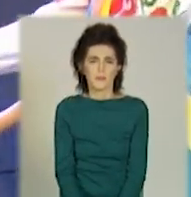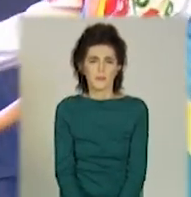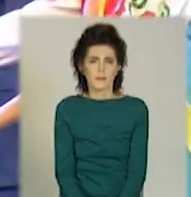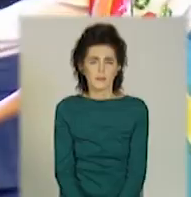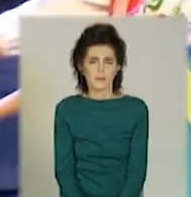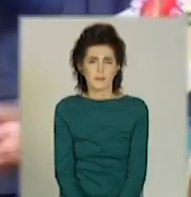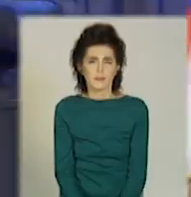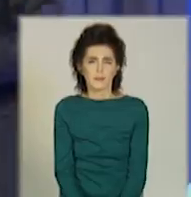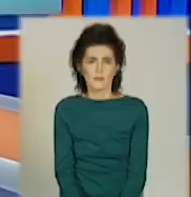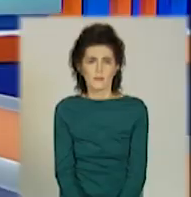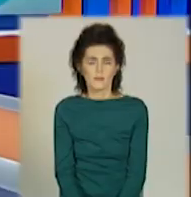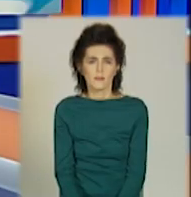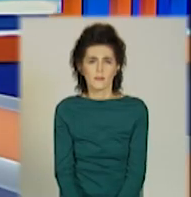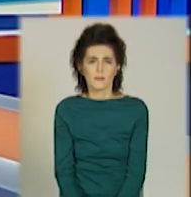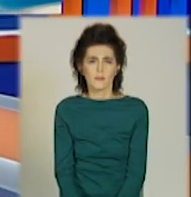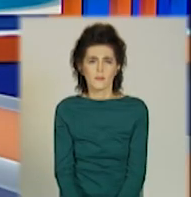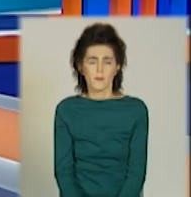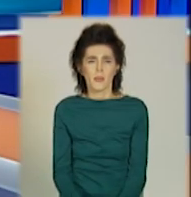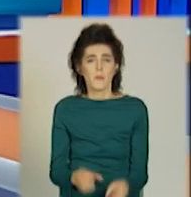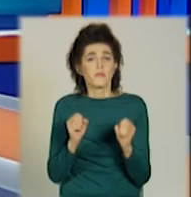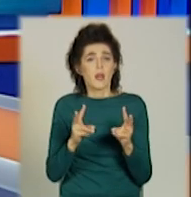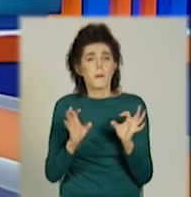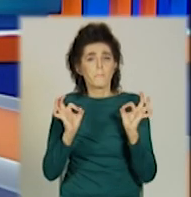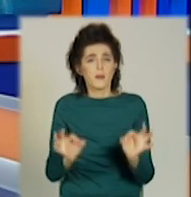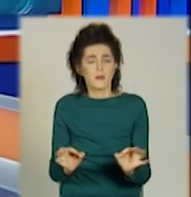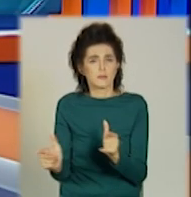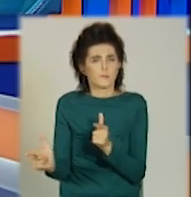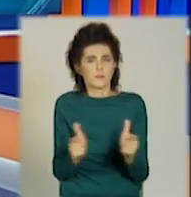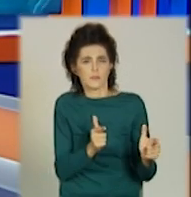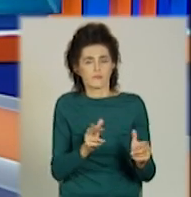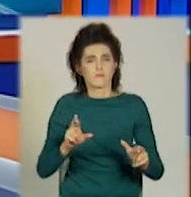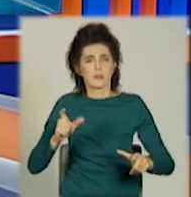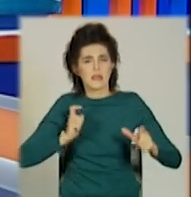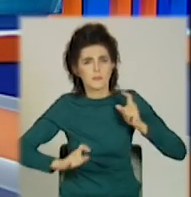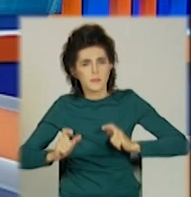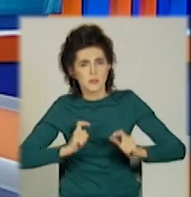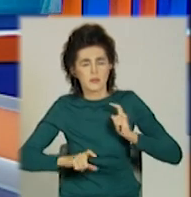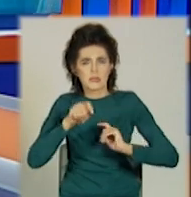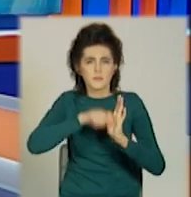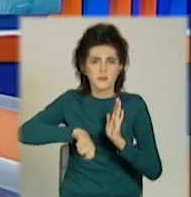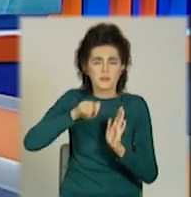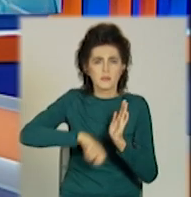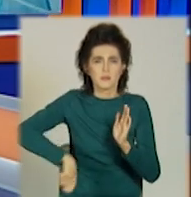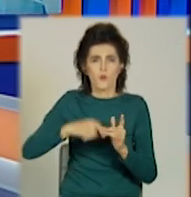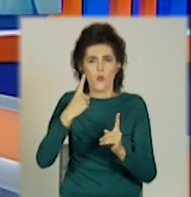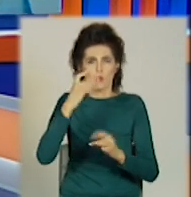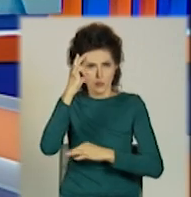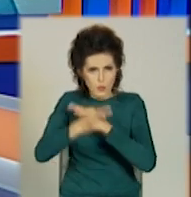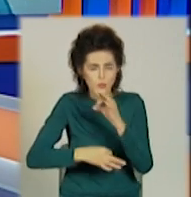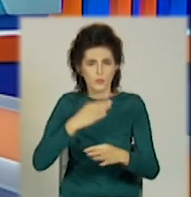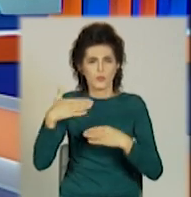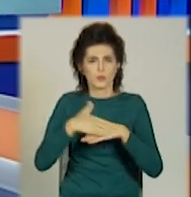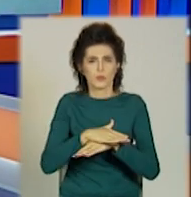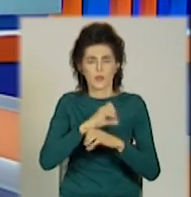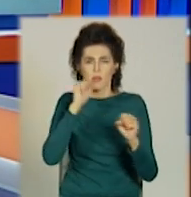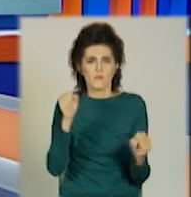«Донбас». Як підготуватися до іспиту та заодно ніч і не заснути? У